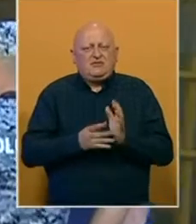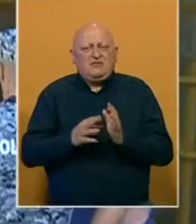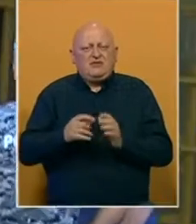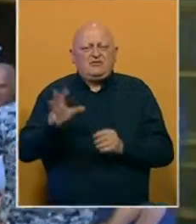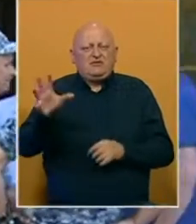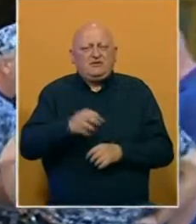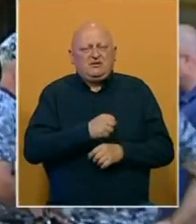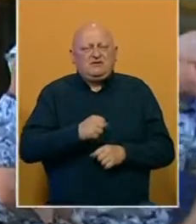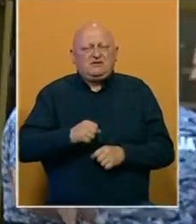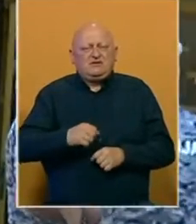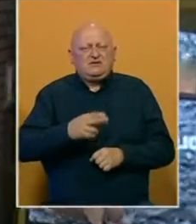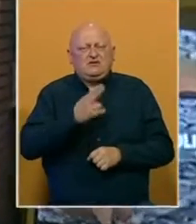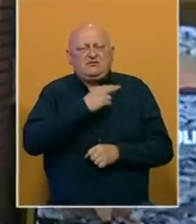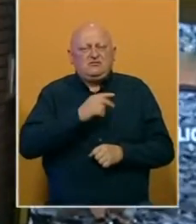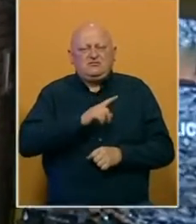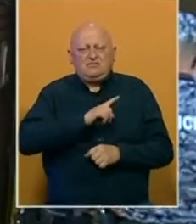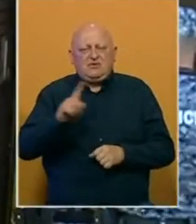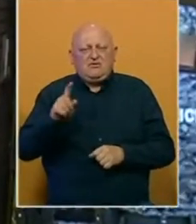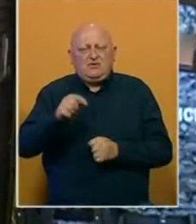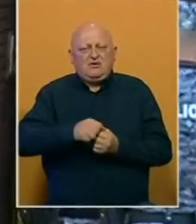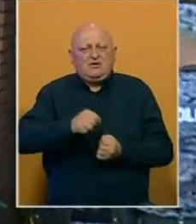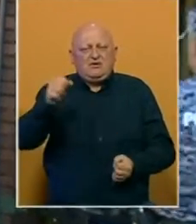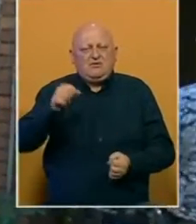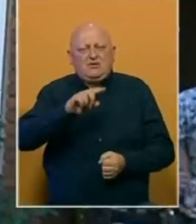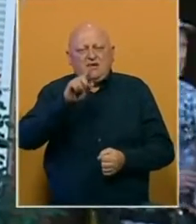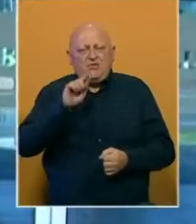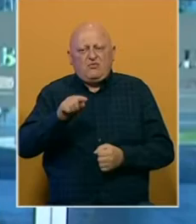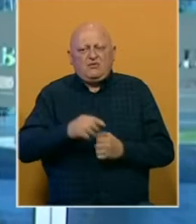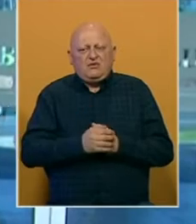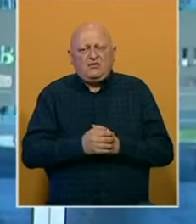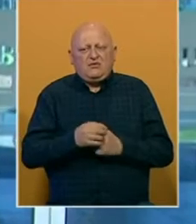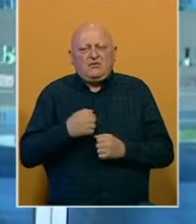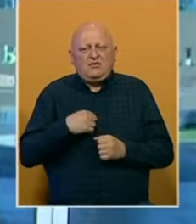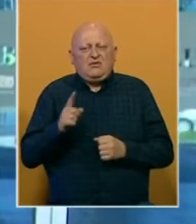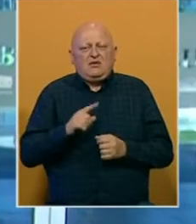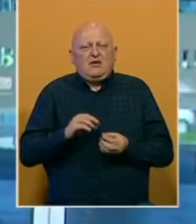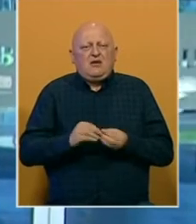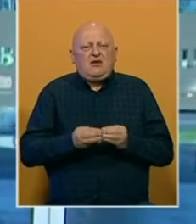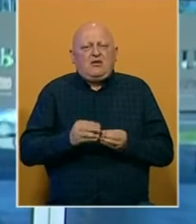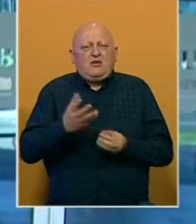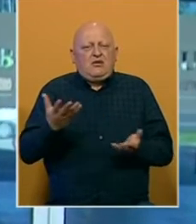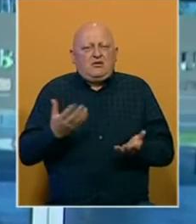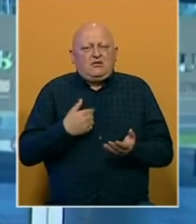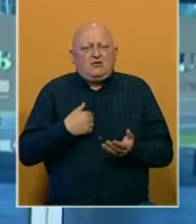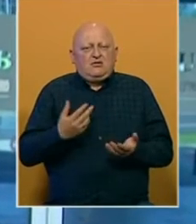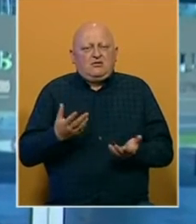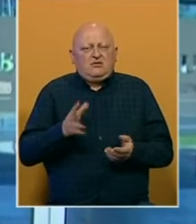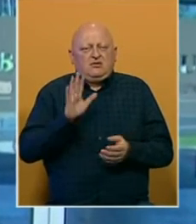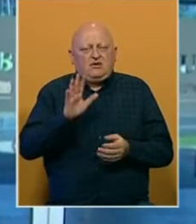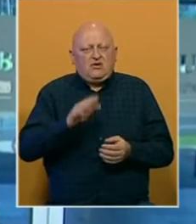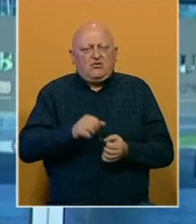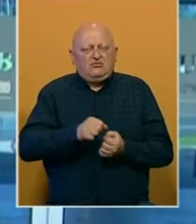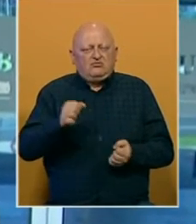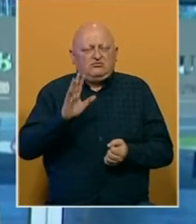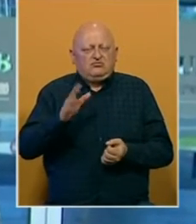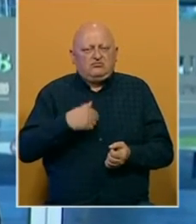skine sa funkcije, demantirajući da je diploma upitna. Mi ne imamo nekakvih problema što se tiče, znači validnosti njegove tako